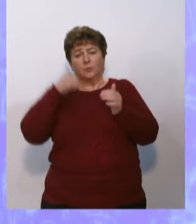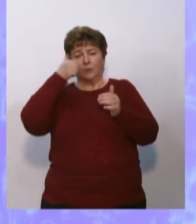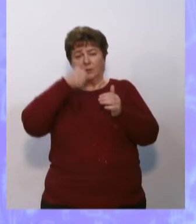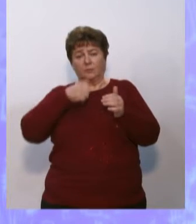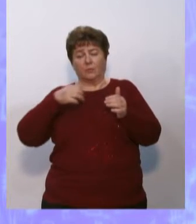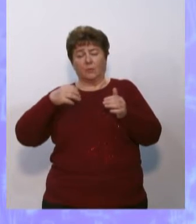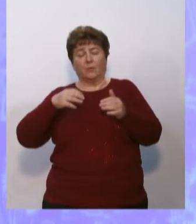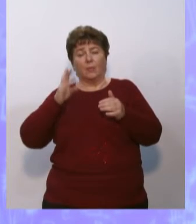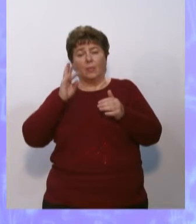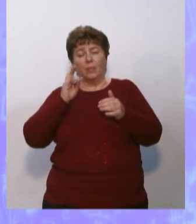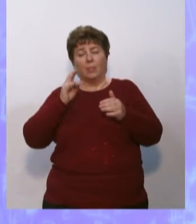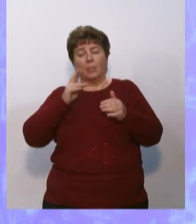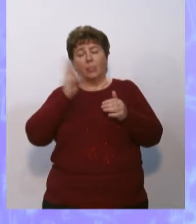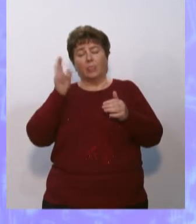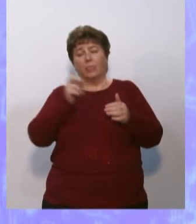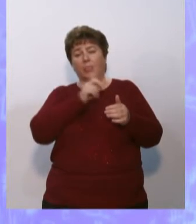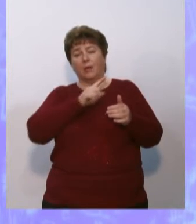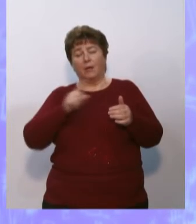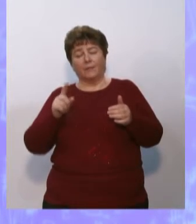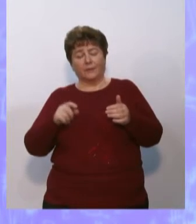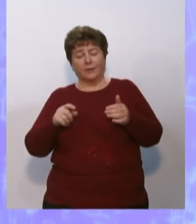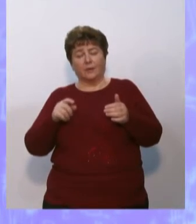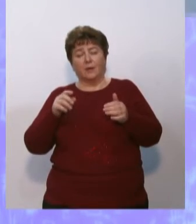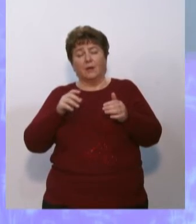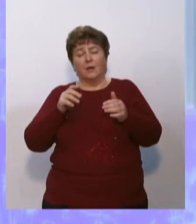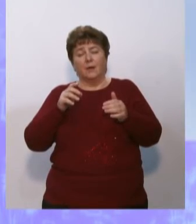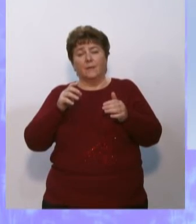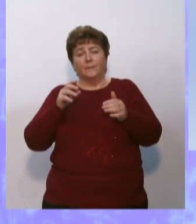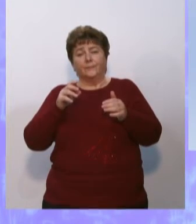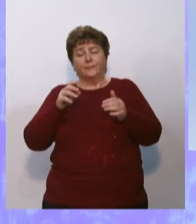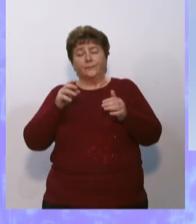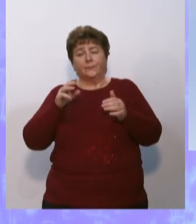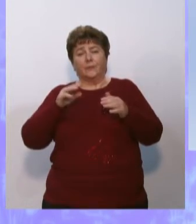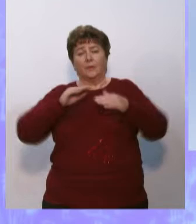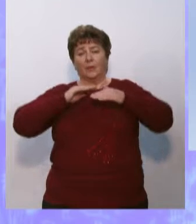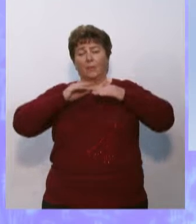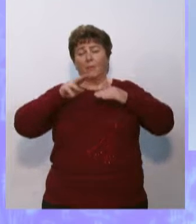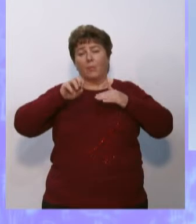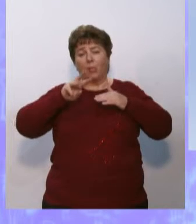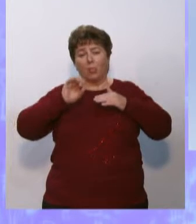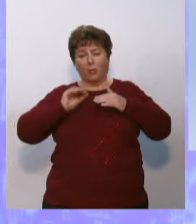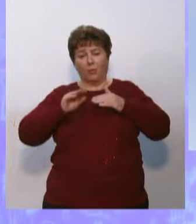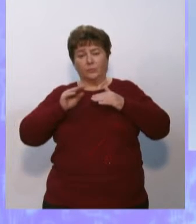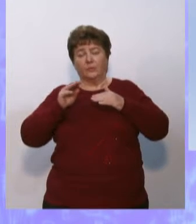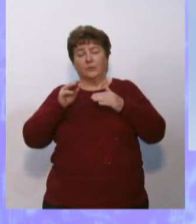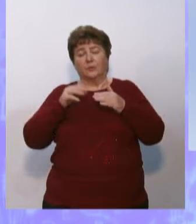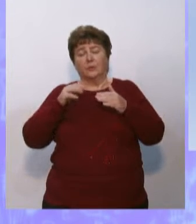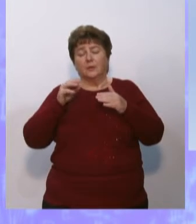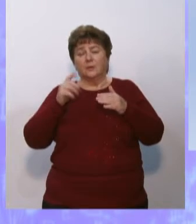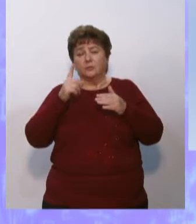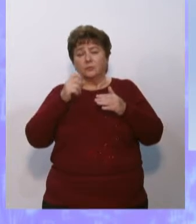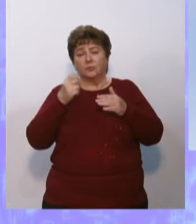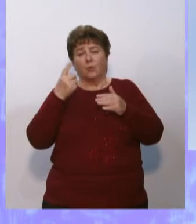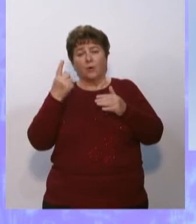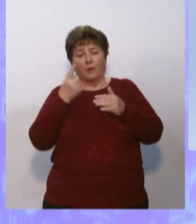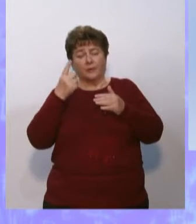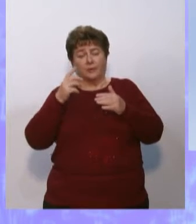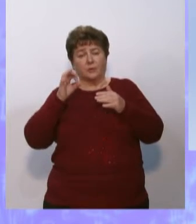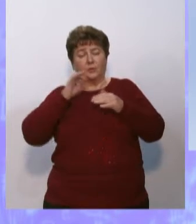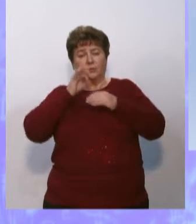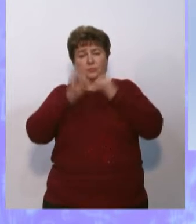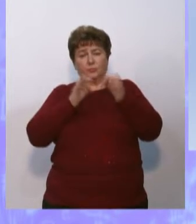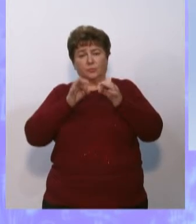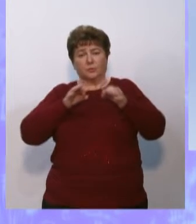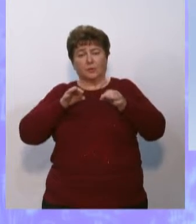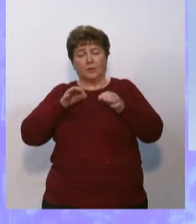норвежский исследователь Турхейрдал на плоту Контики за сто одни сутки прошел 8 тысяч